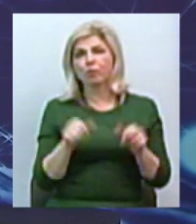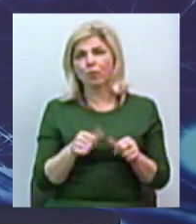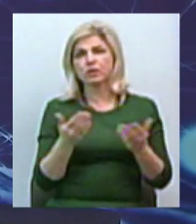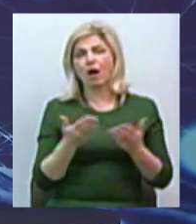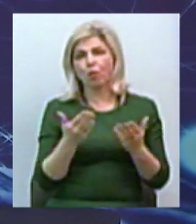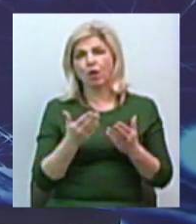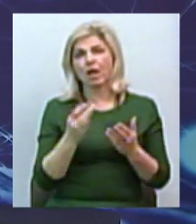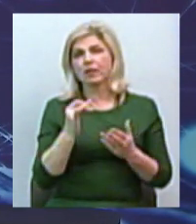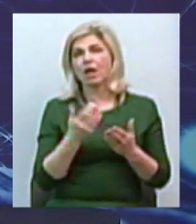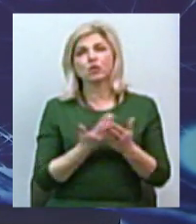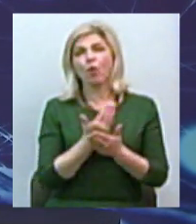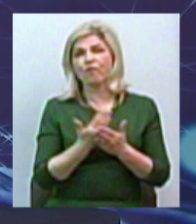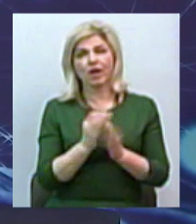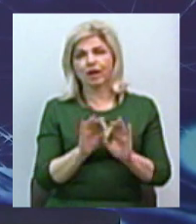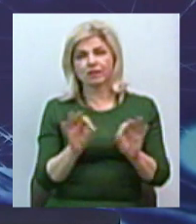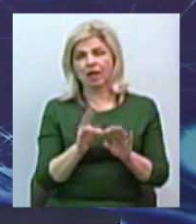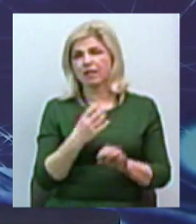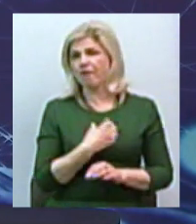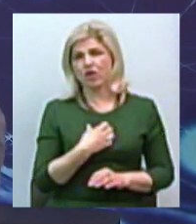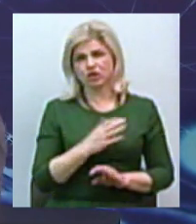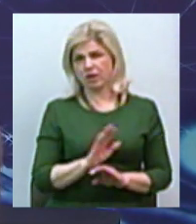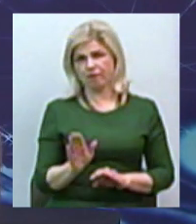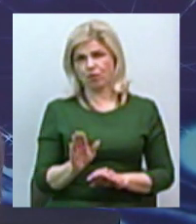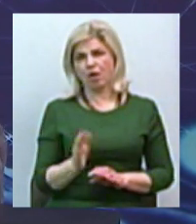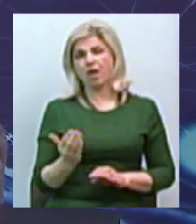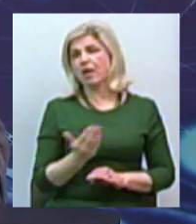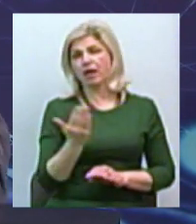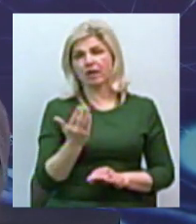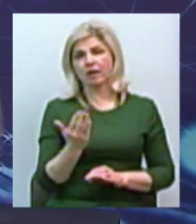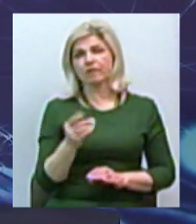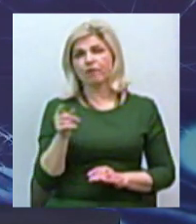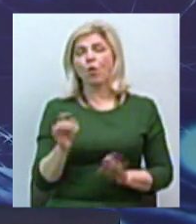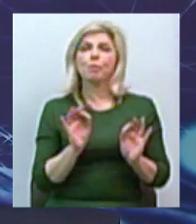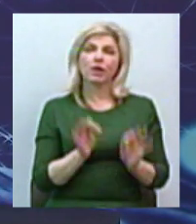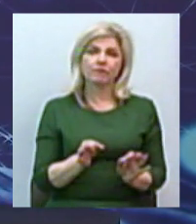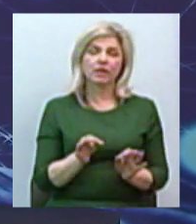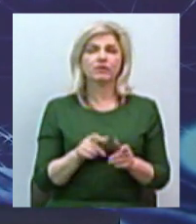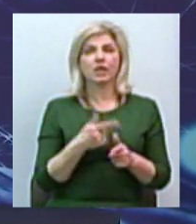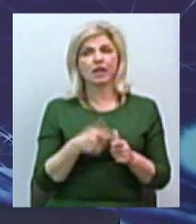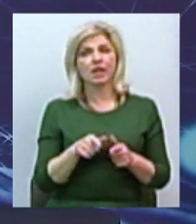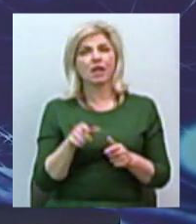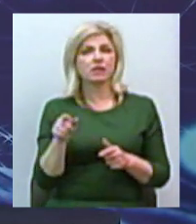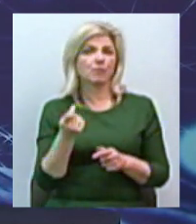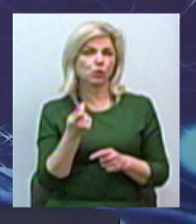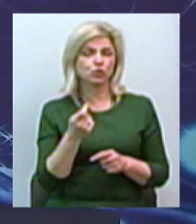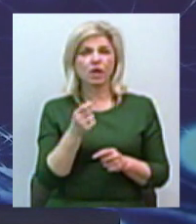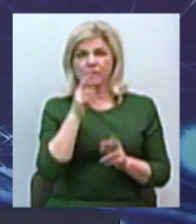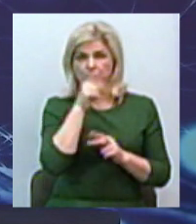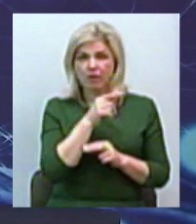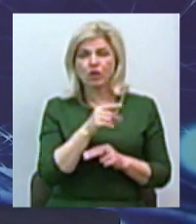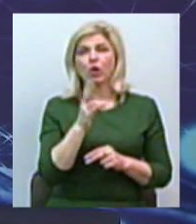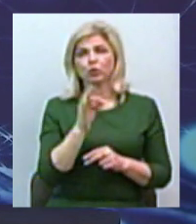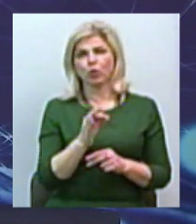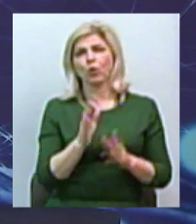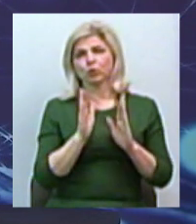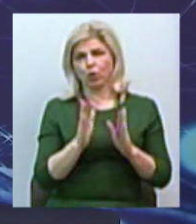повідомляють новини. Неважливо, наскільки вони об'єктивні, чи десь вони упереджені, але суто новини